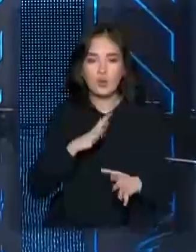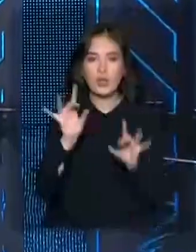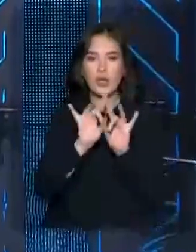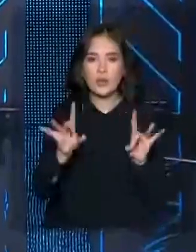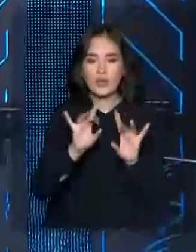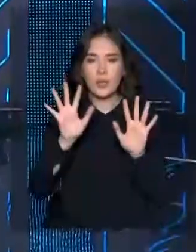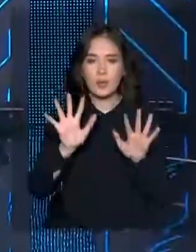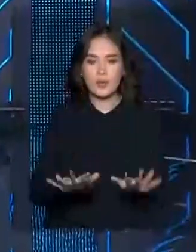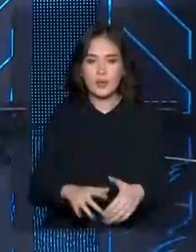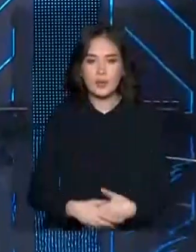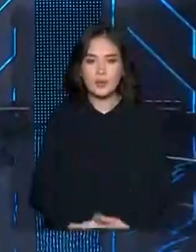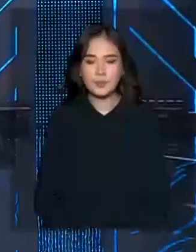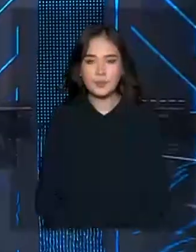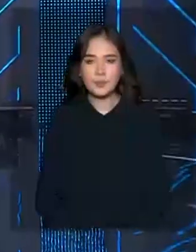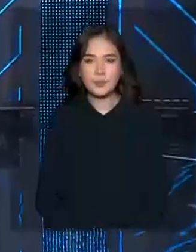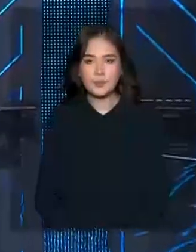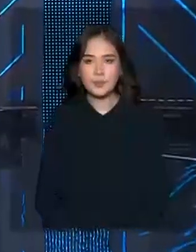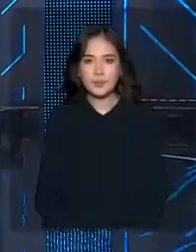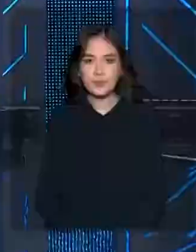Айымбалта байықызынан естіпілейік.